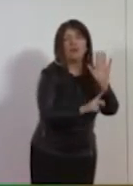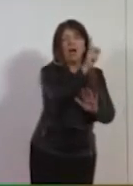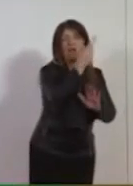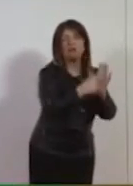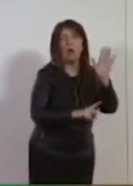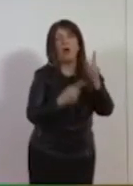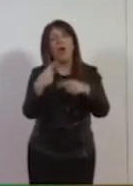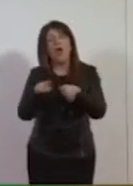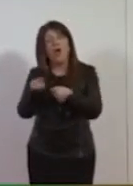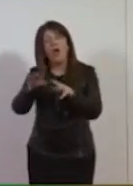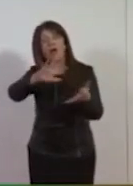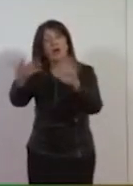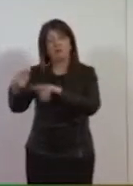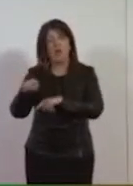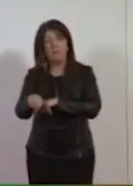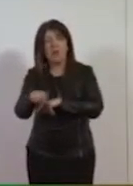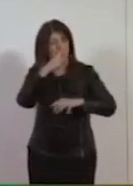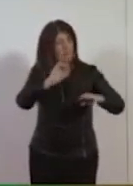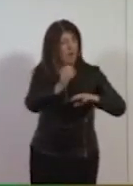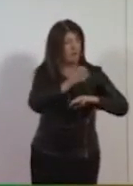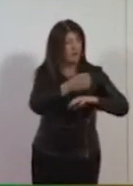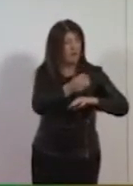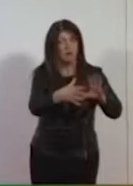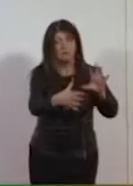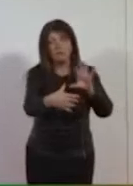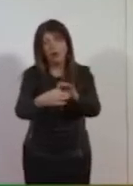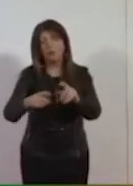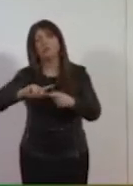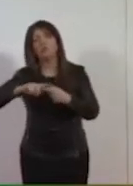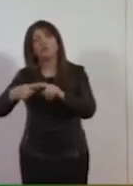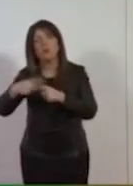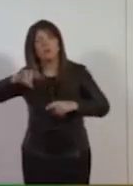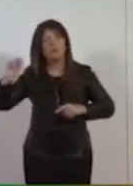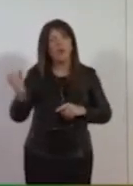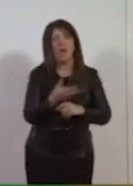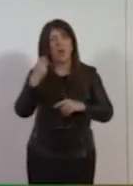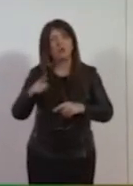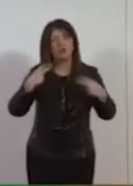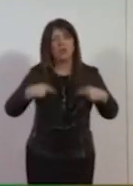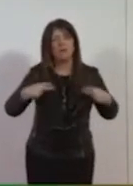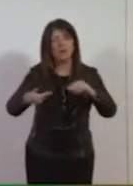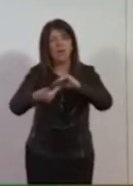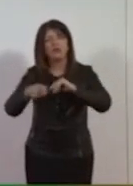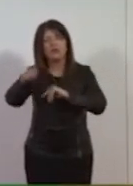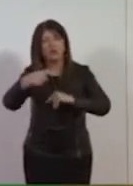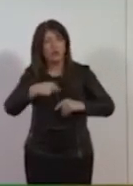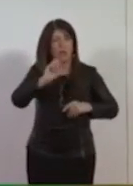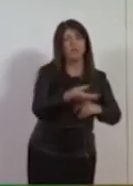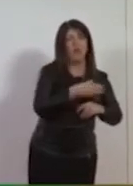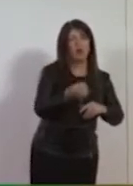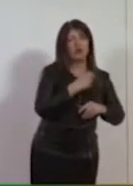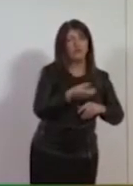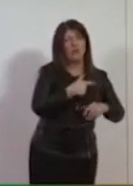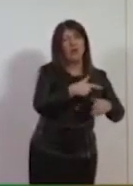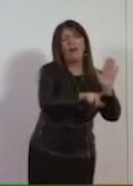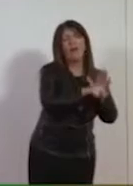velocità incomparabile con gli strumenti della vita della società, con la velocità attraverso la quale noi facciamo le leggi.